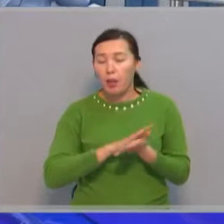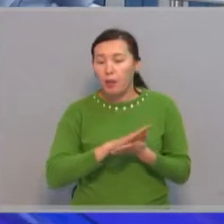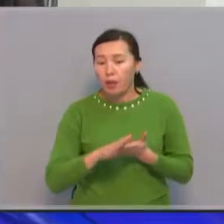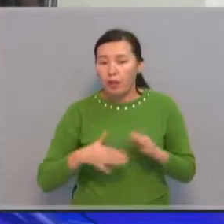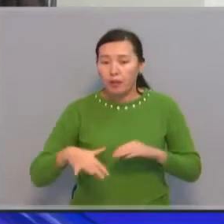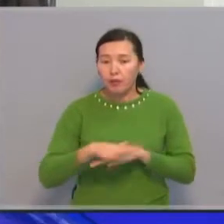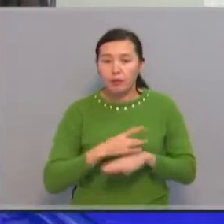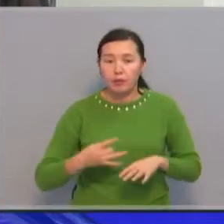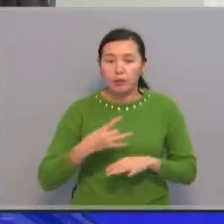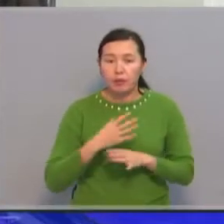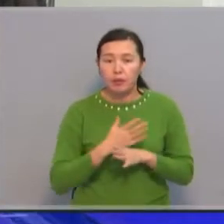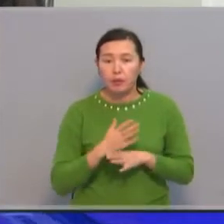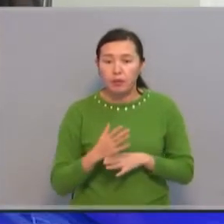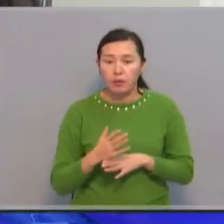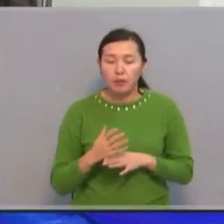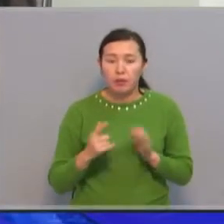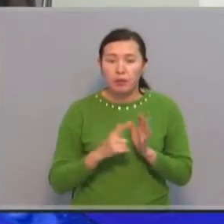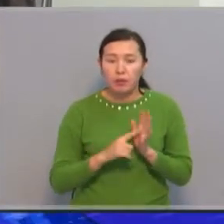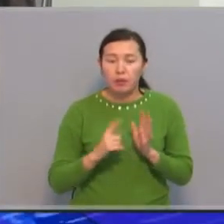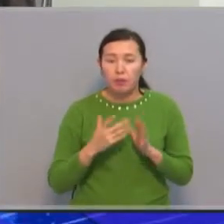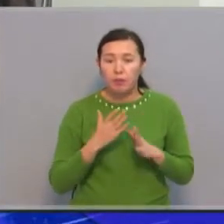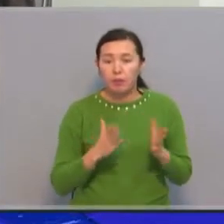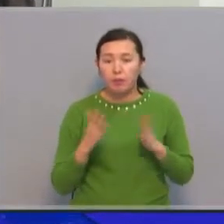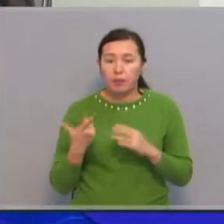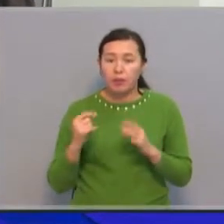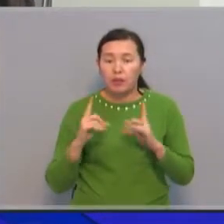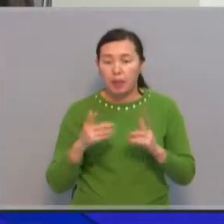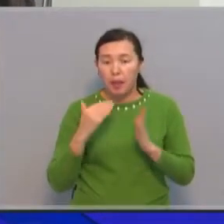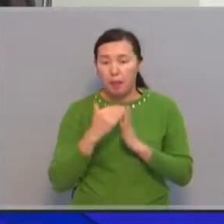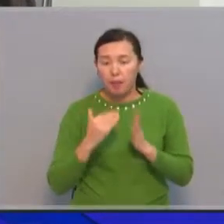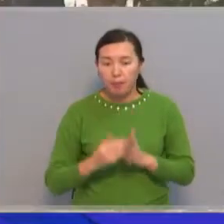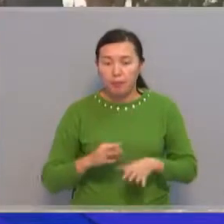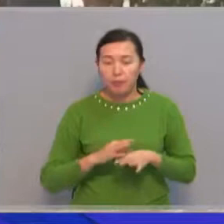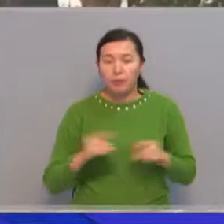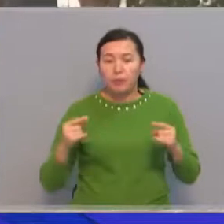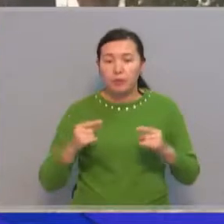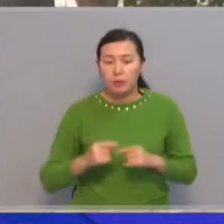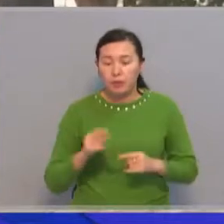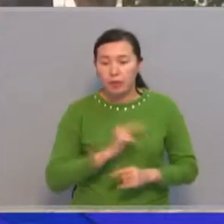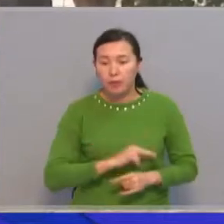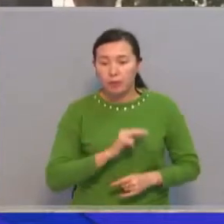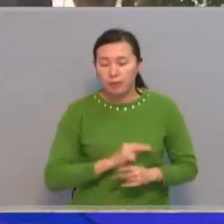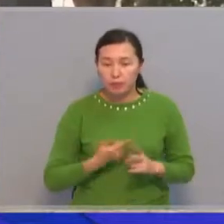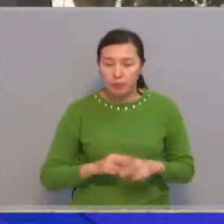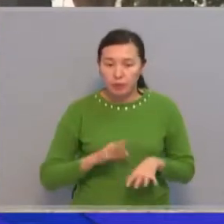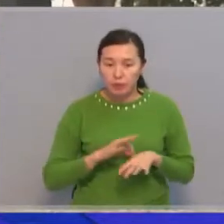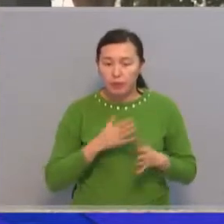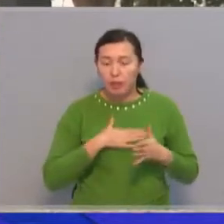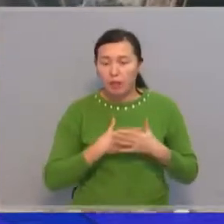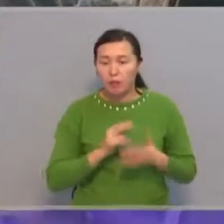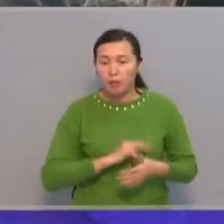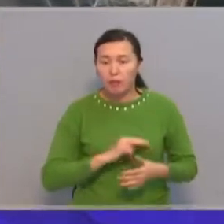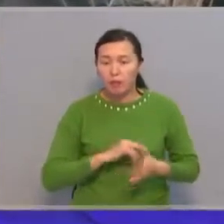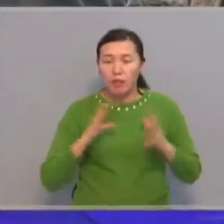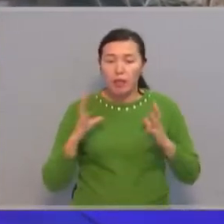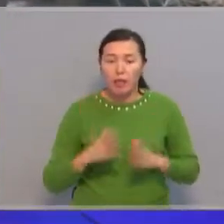территория района разделена на 7 секторов, где, согласно графику, ведутся соответствующие работы. Ведется активная работа